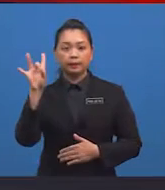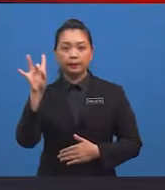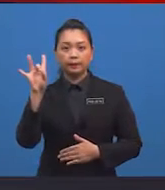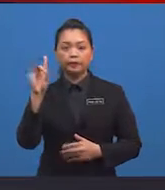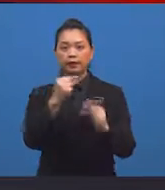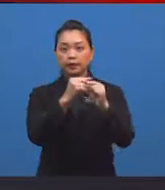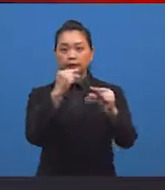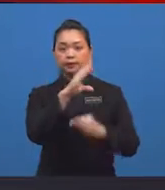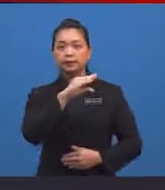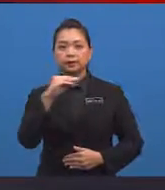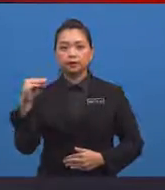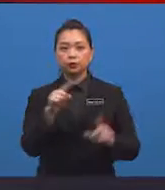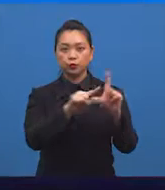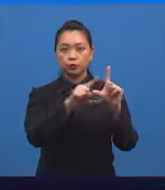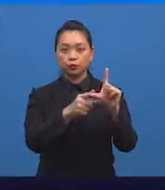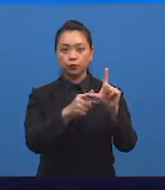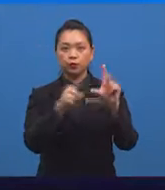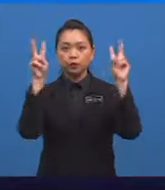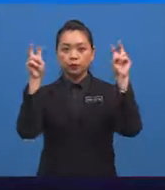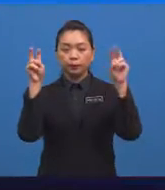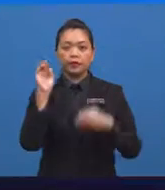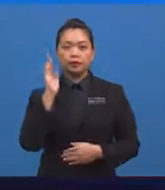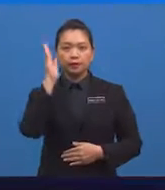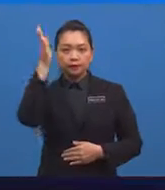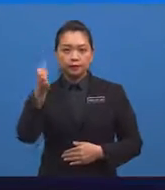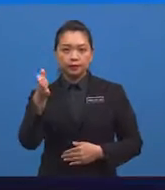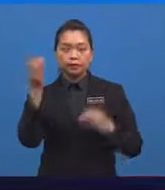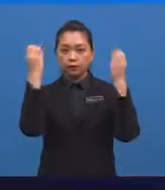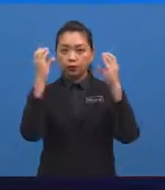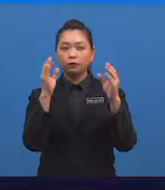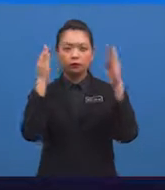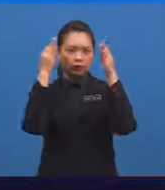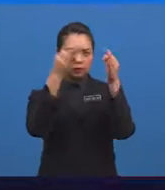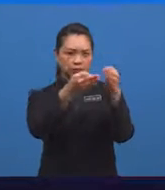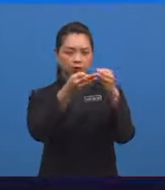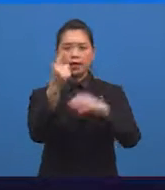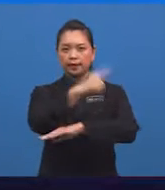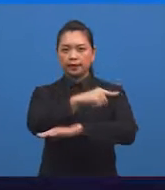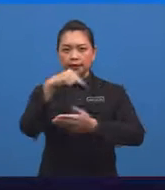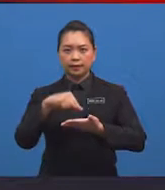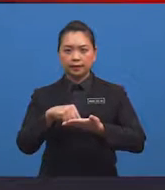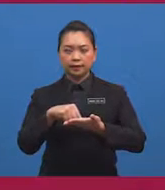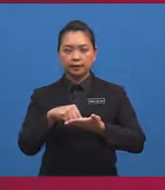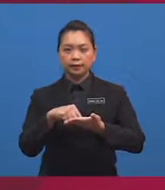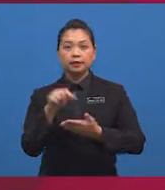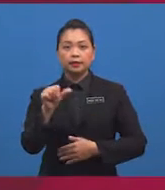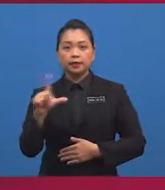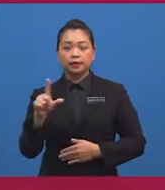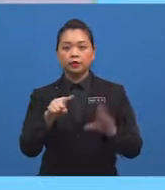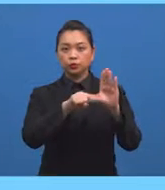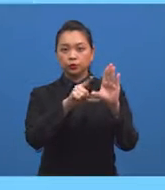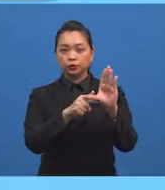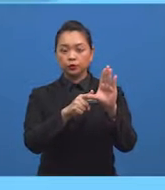Iaitu garis dan sudut Topik yang akan cikgu fokuskan pada hari ini Ialah